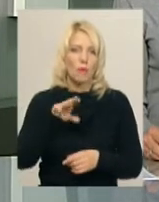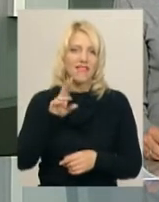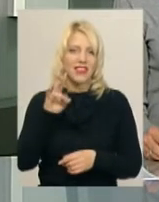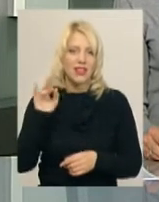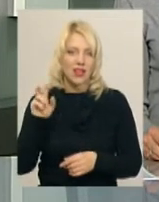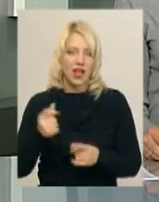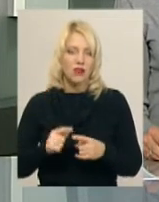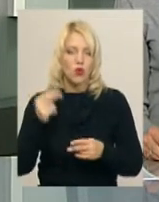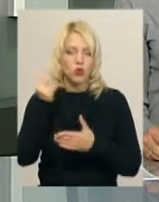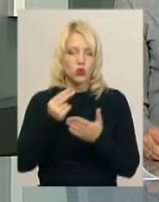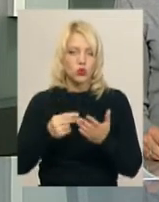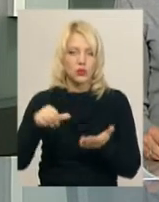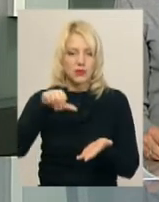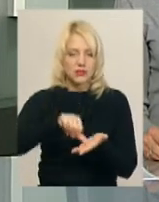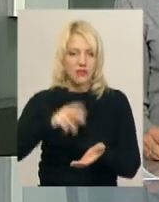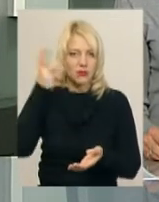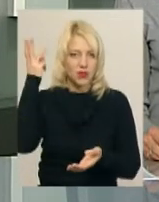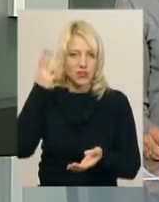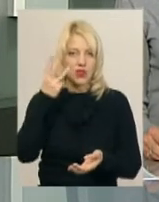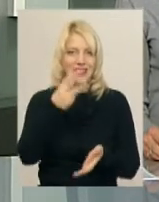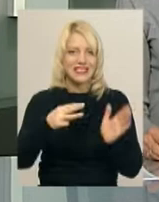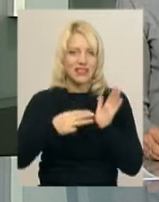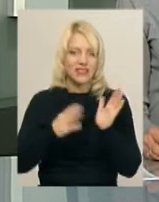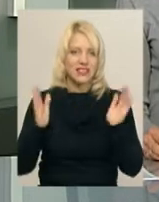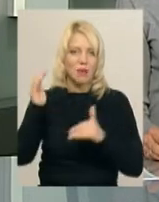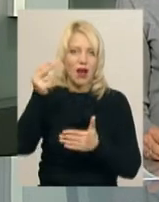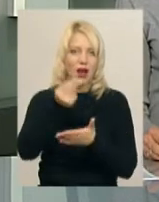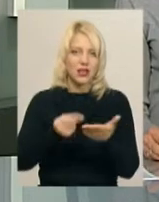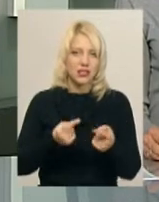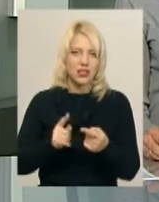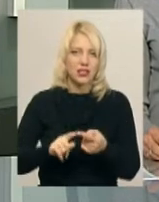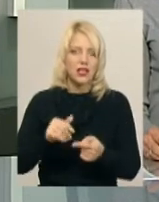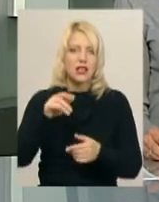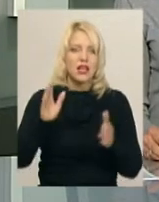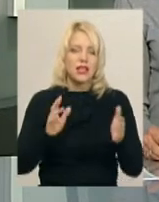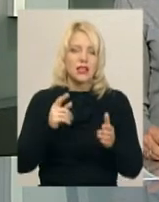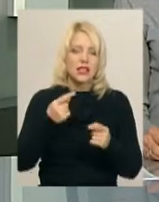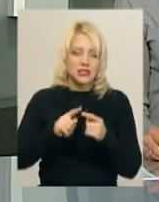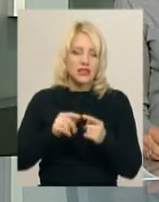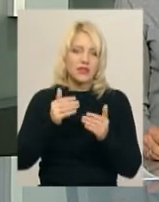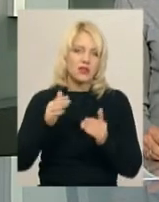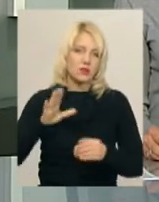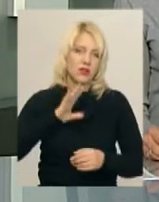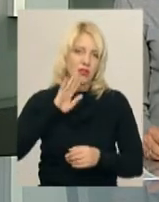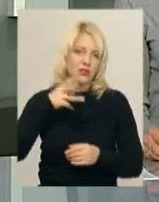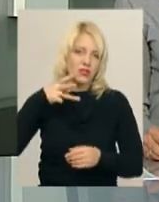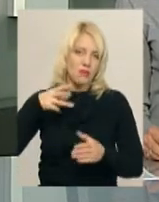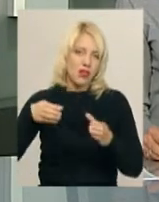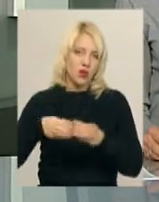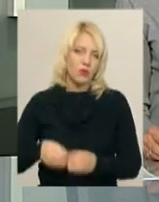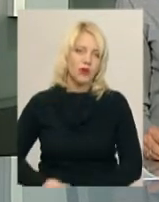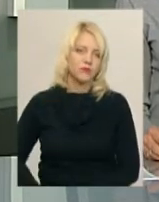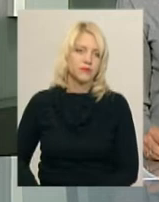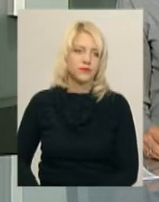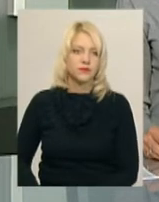У Хмельницькому художник представив 38 картин. На відкритті виставки лабіринт значень побувала і наша знімальна група. Подробиці далі у